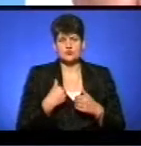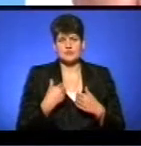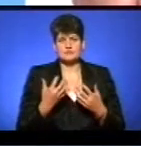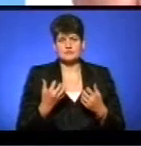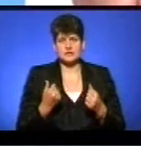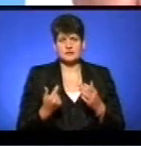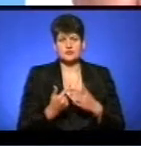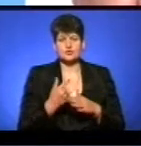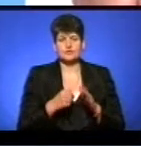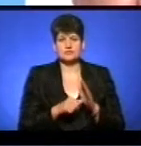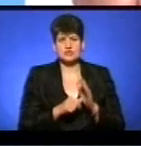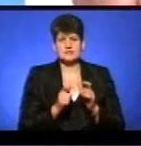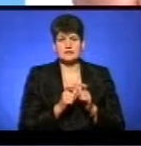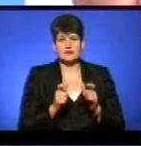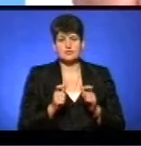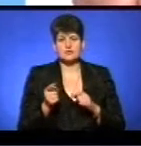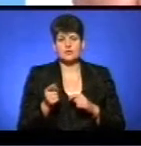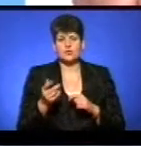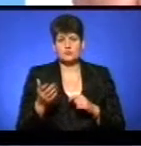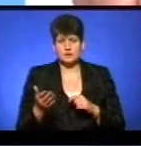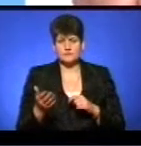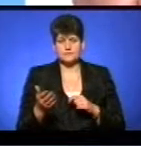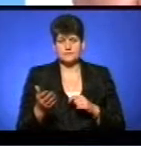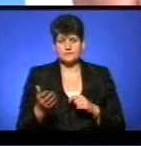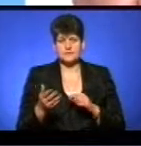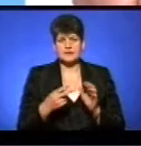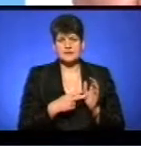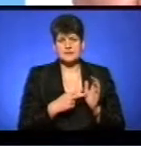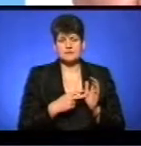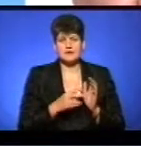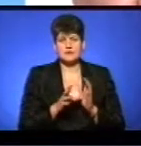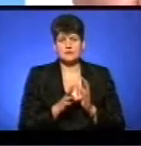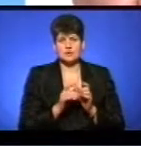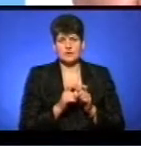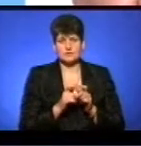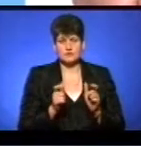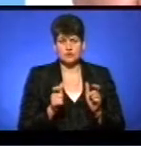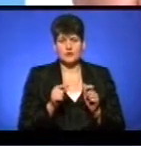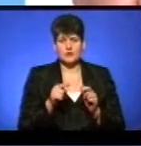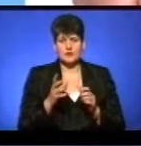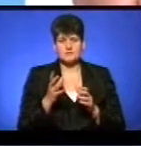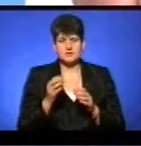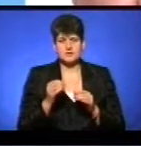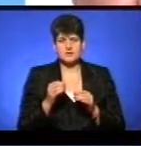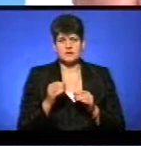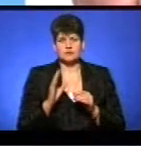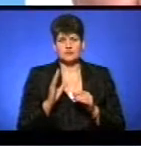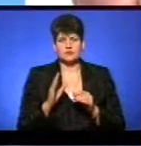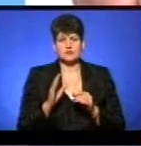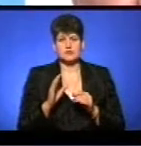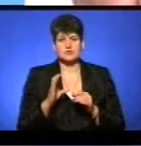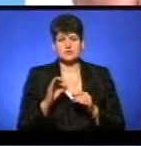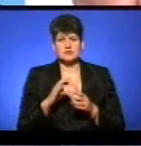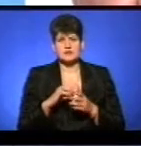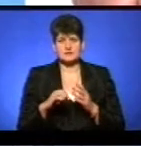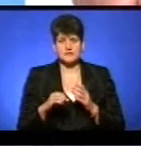знову 6 картка Тернополіана, 7 електронних виток, там ще йдуть відрахування на системний зв'язок і